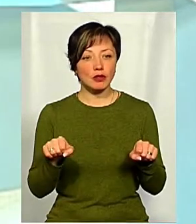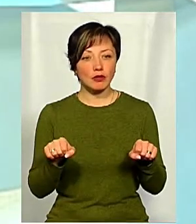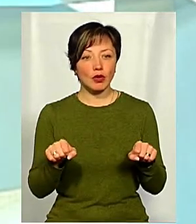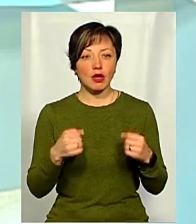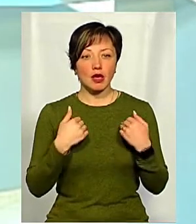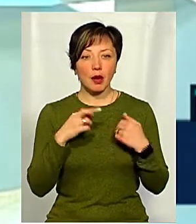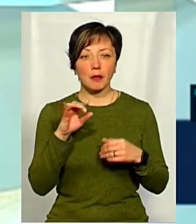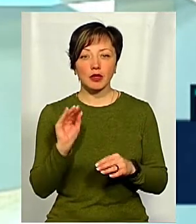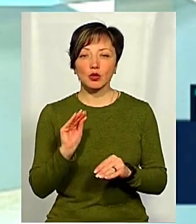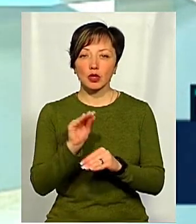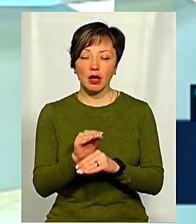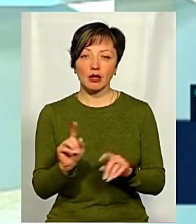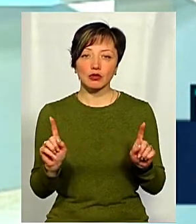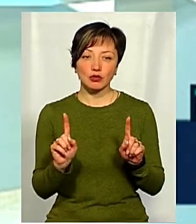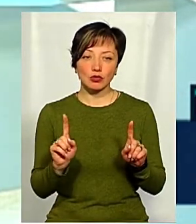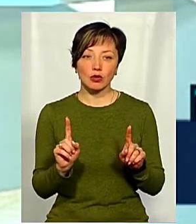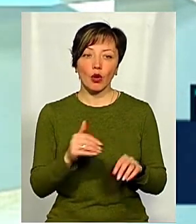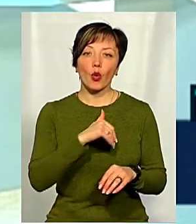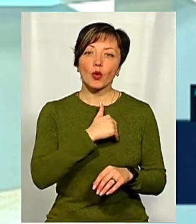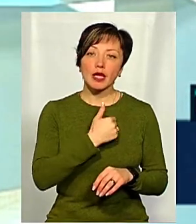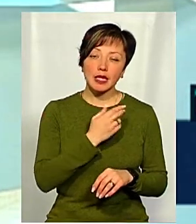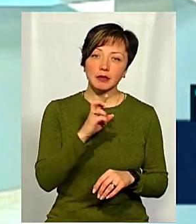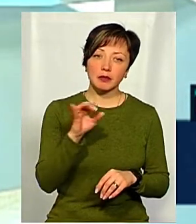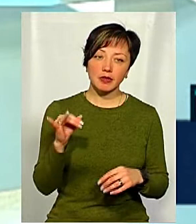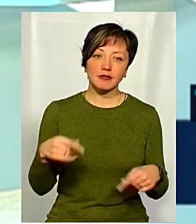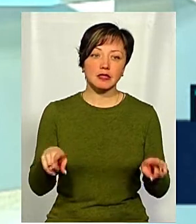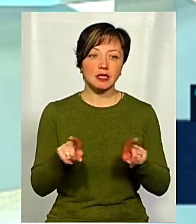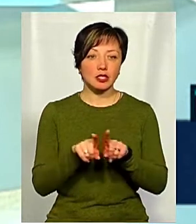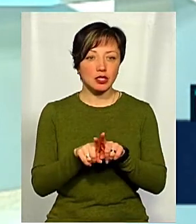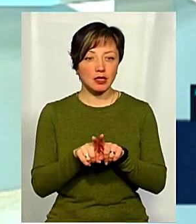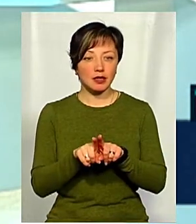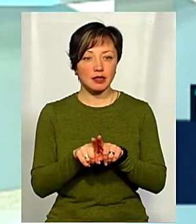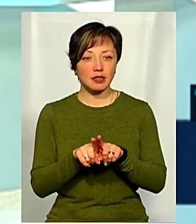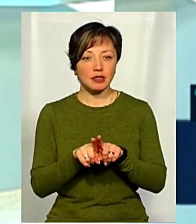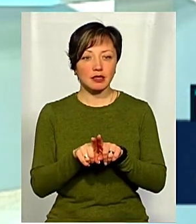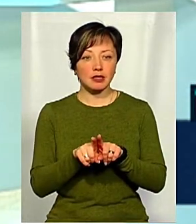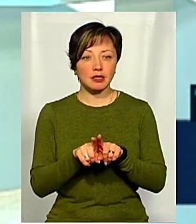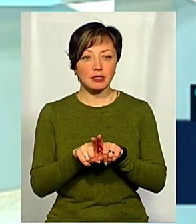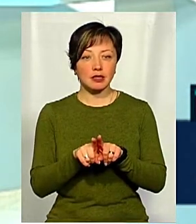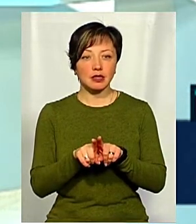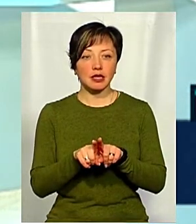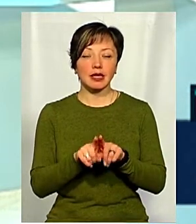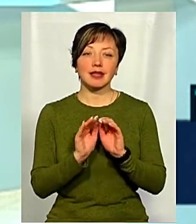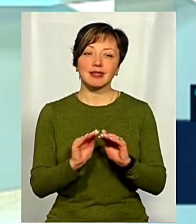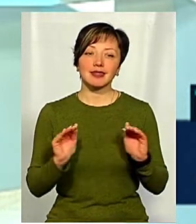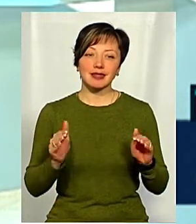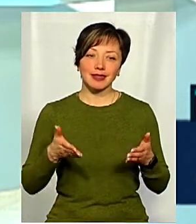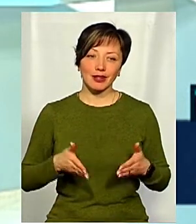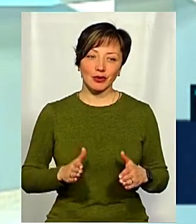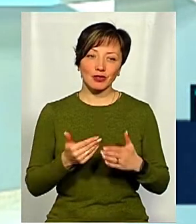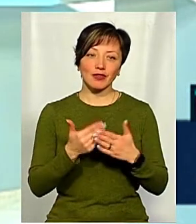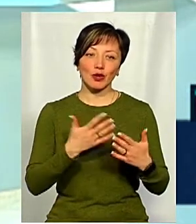я би також додала те, що, ну, хотілося б, щоб все ж таки діти народжувалися від любові, так?